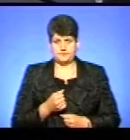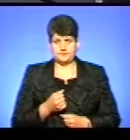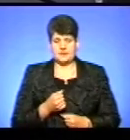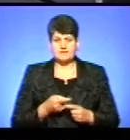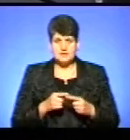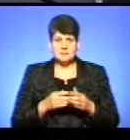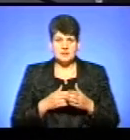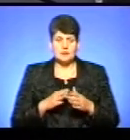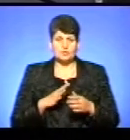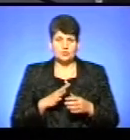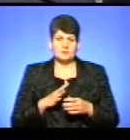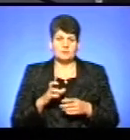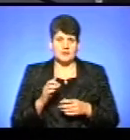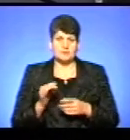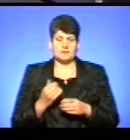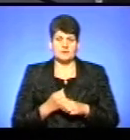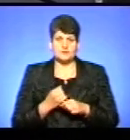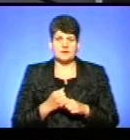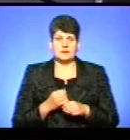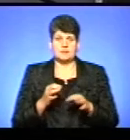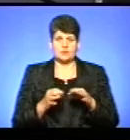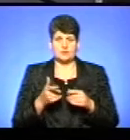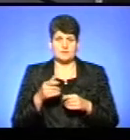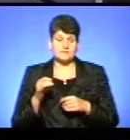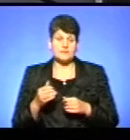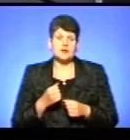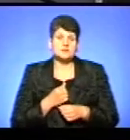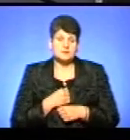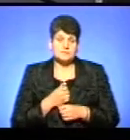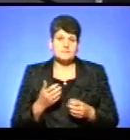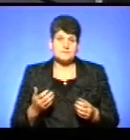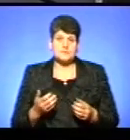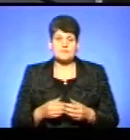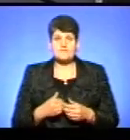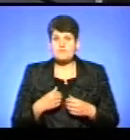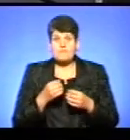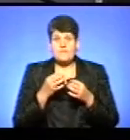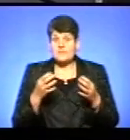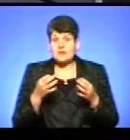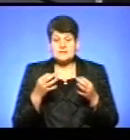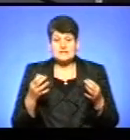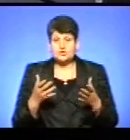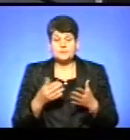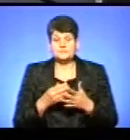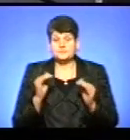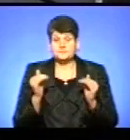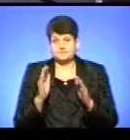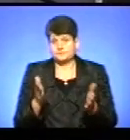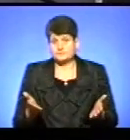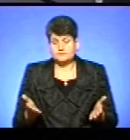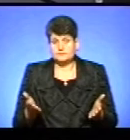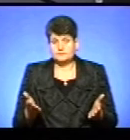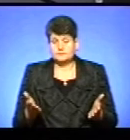самій мірі, як це було б, якщо б ми працювали виключно на природньому газі. На жаль, ми не можемо сказати, що тариф буде зменшуватися. В зв'язку з чим?